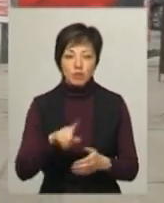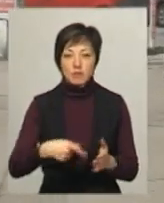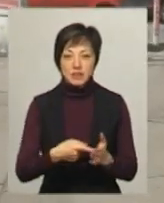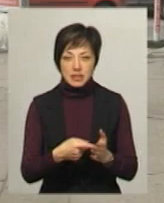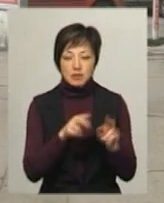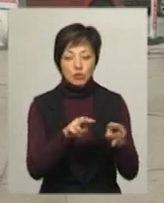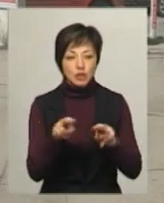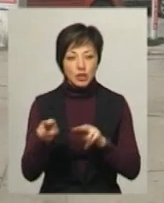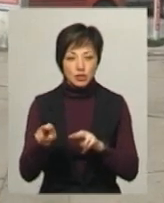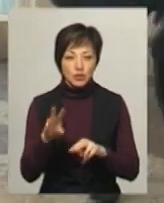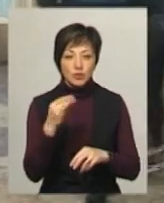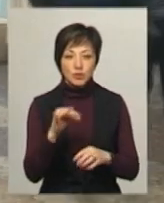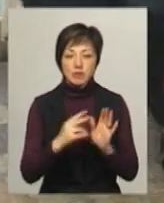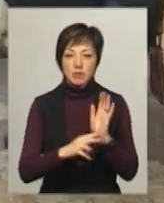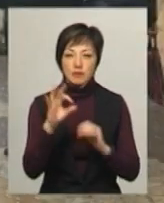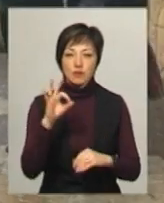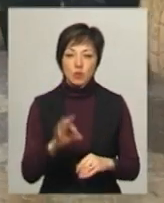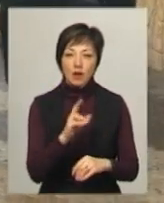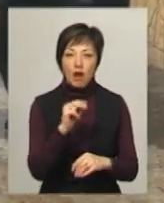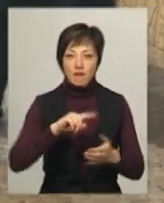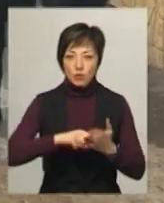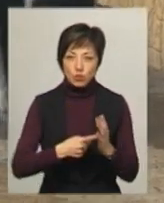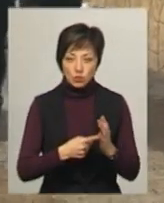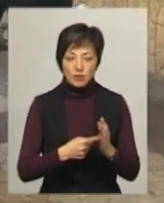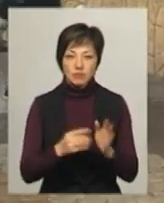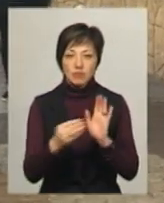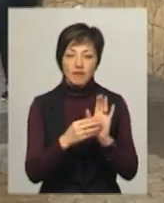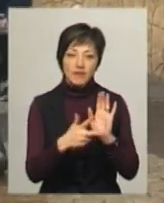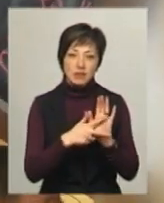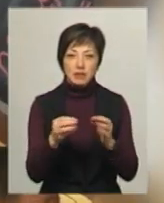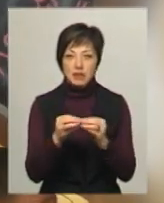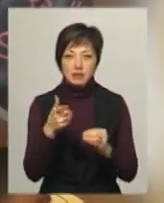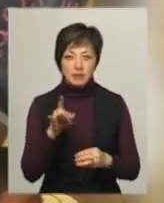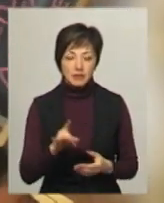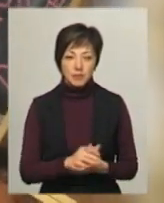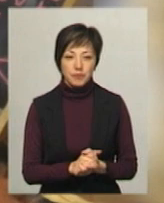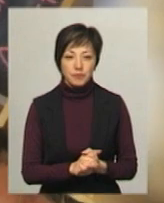місті, за спостереженням Юрія, 70% кавових точок ставлять ціну 8-10 гривень.